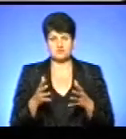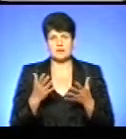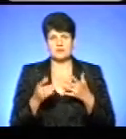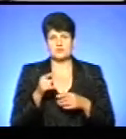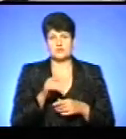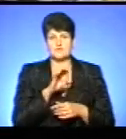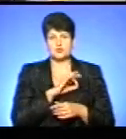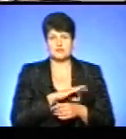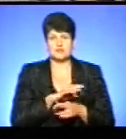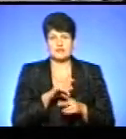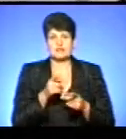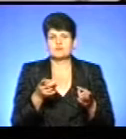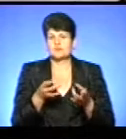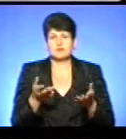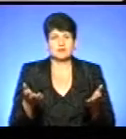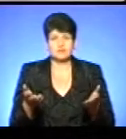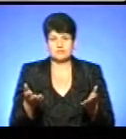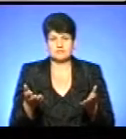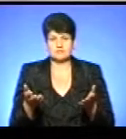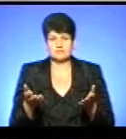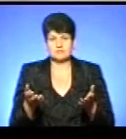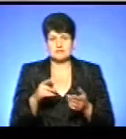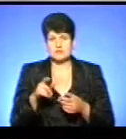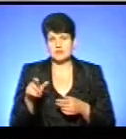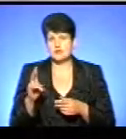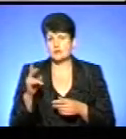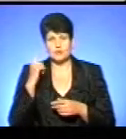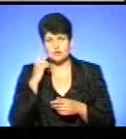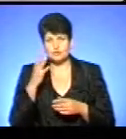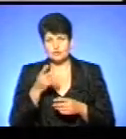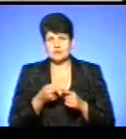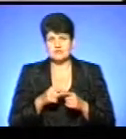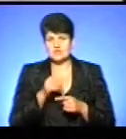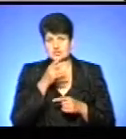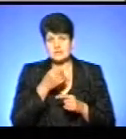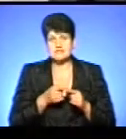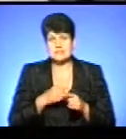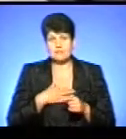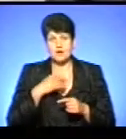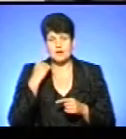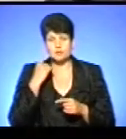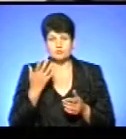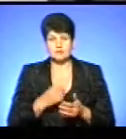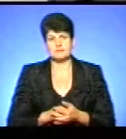використують так, як їм потрібно. За людей ніхто не думає в даний час. Така моя думка».